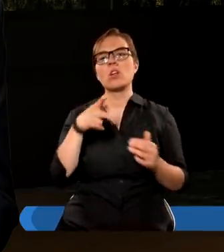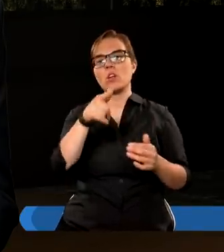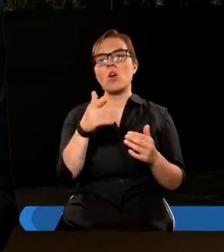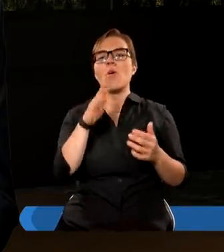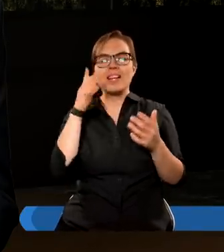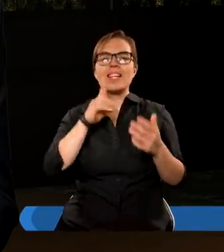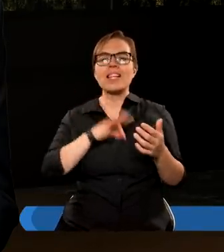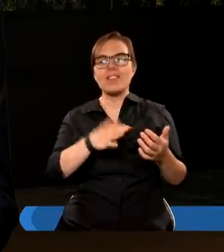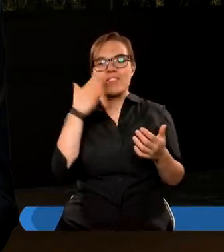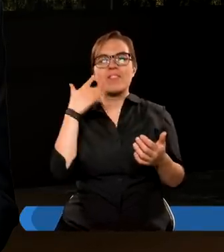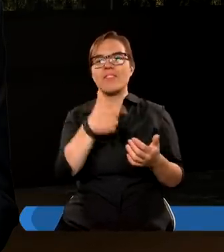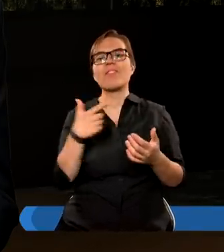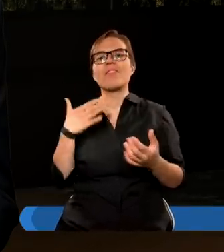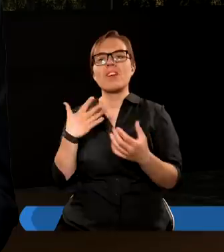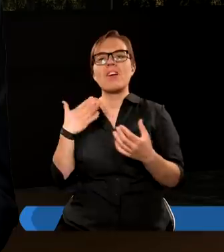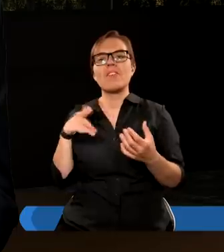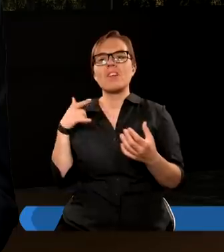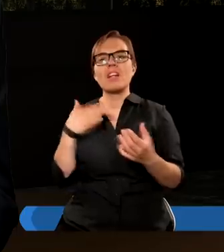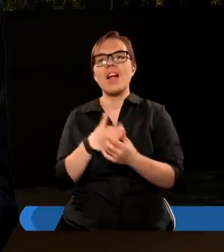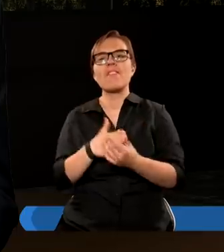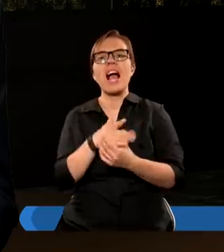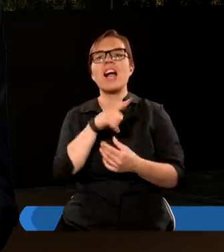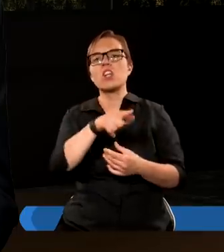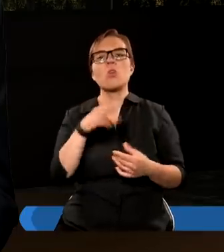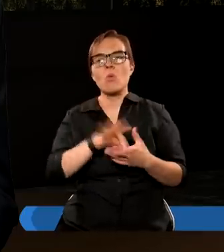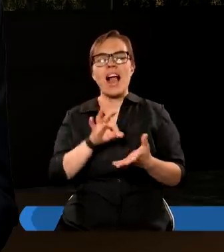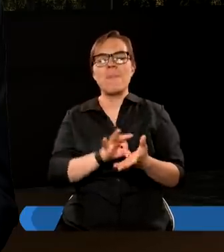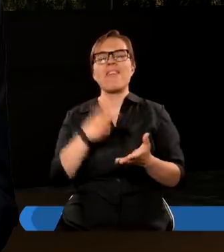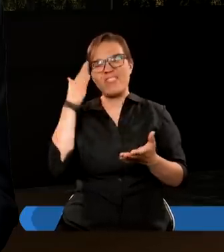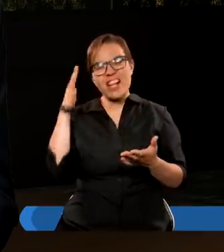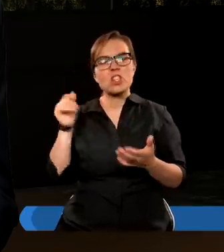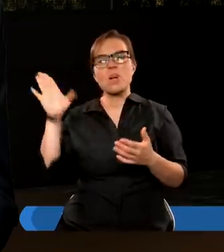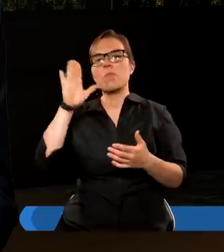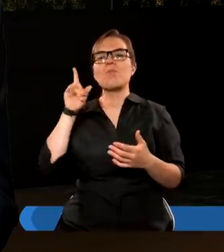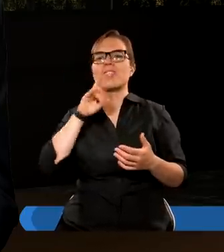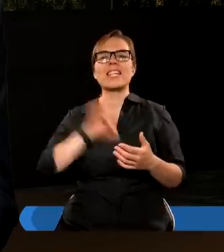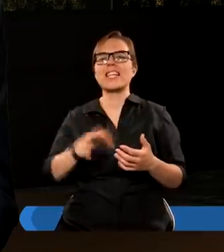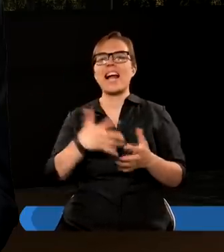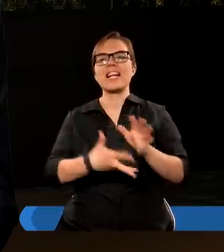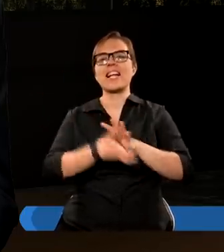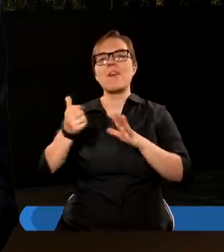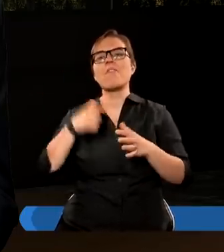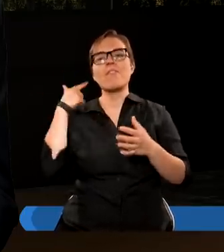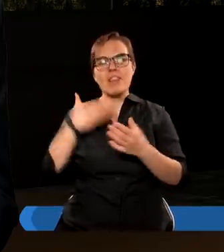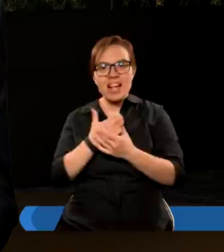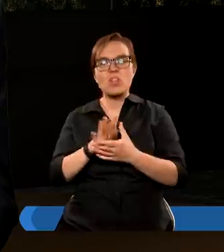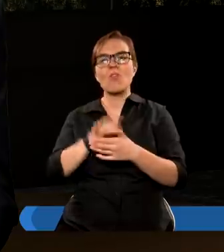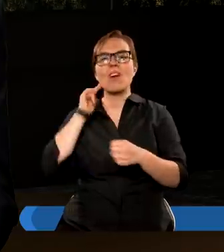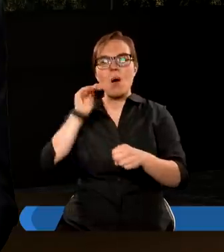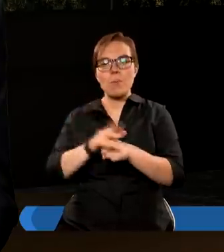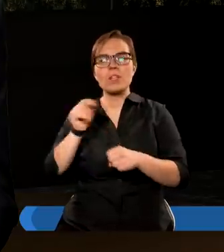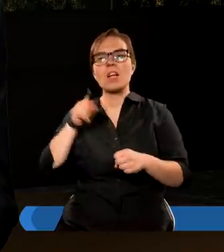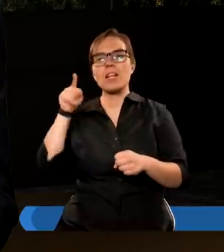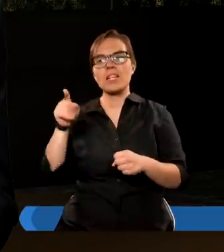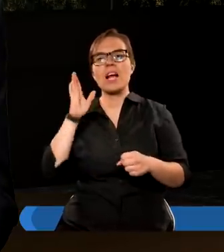syna po prostu. On nie wierzył w to, że Bóg zabierze mu syna i już więcej go nie będzie. Wierzył w obietnicę, że